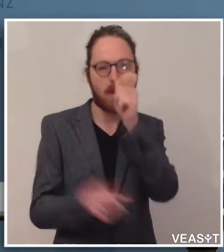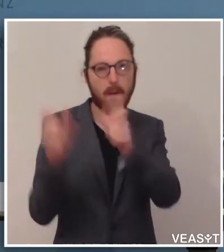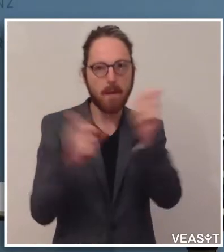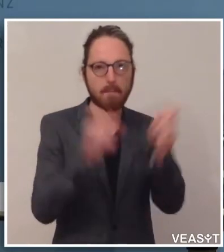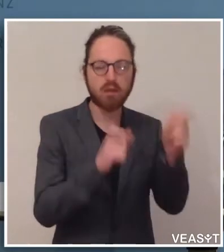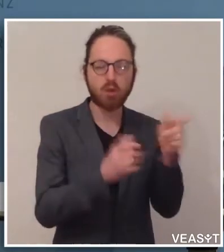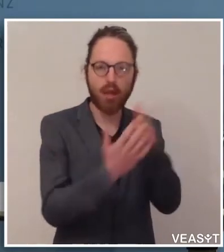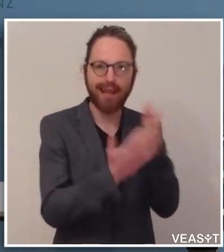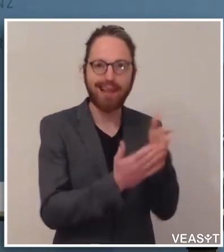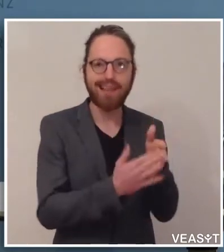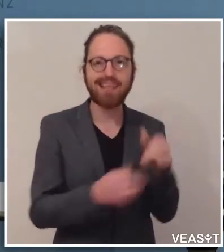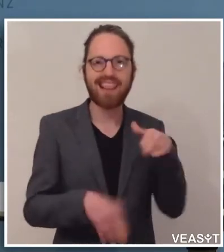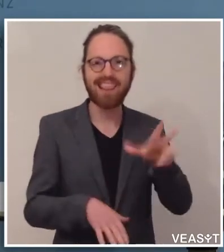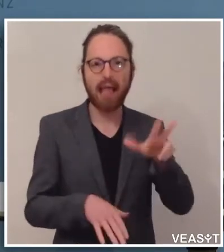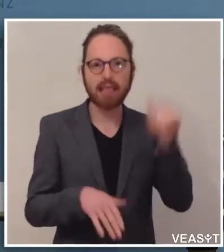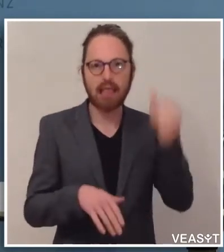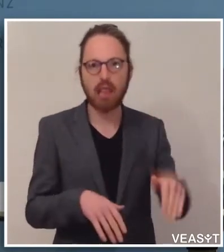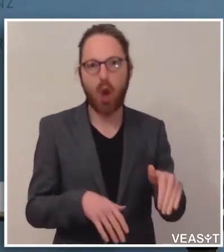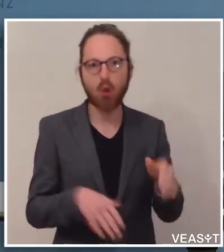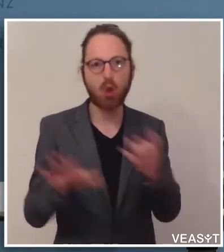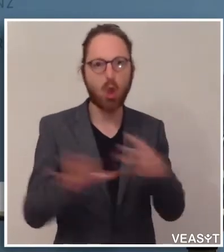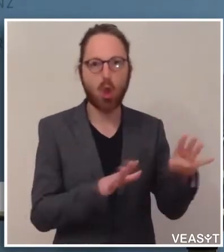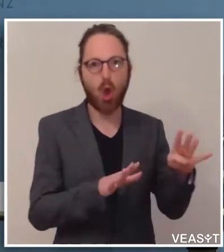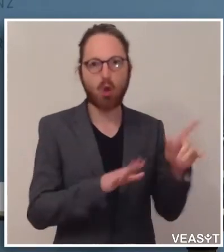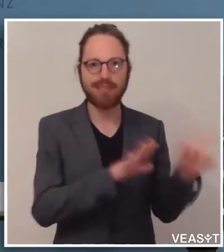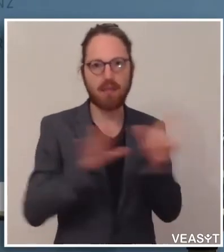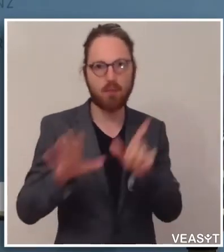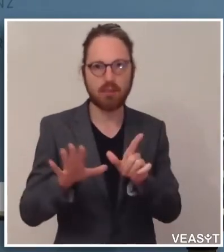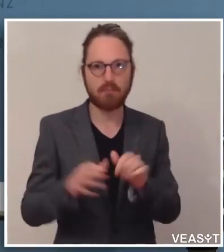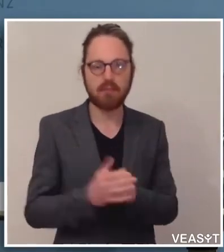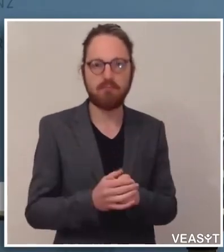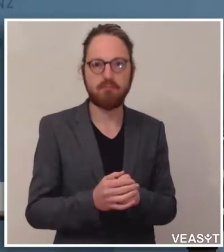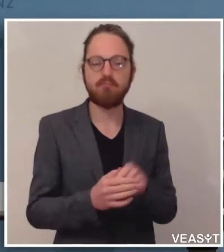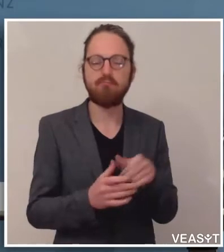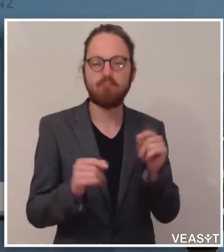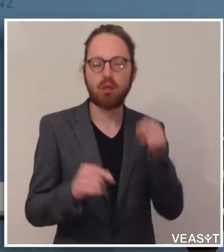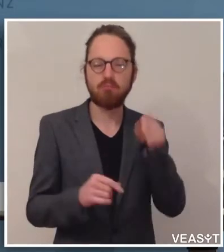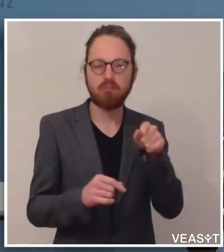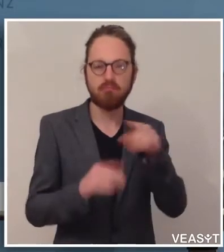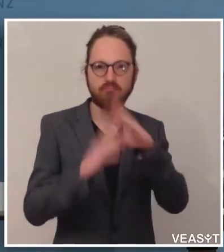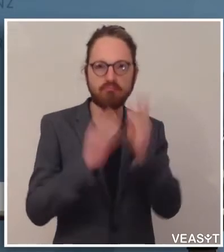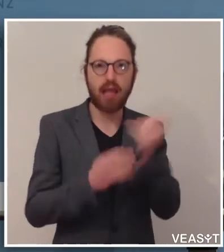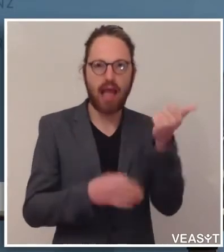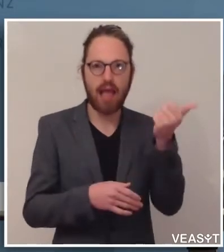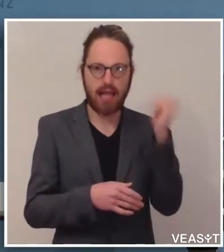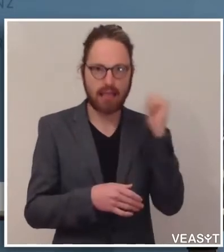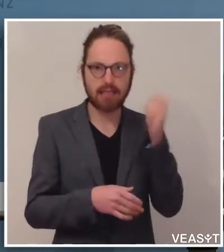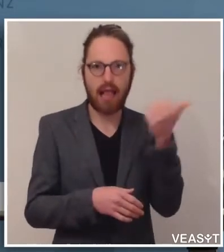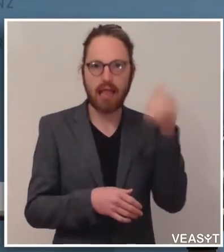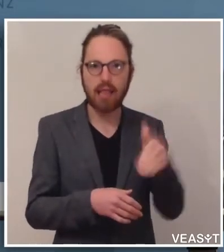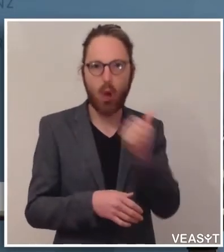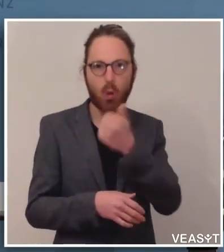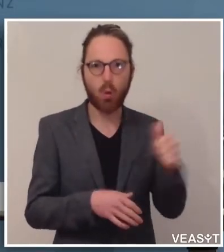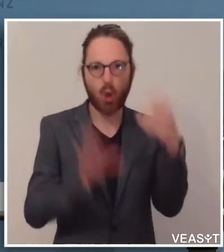Personen. Die Nachricht ist, dass von diesen 1.190 Abstrichen 29 positiv